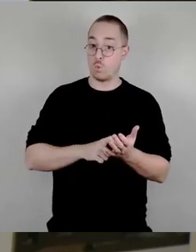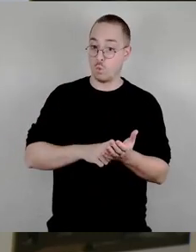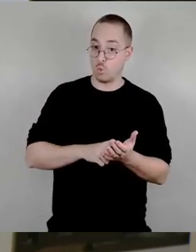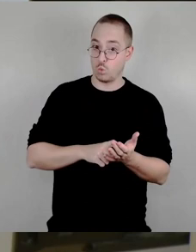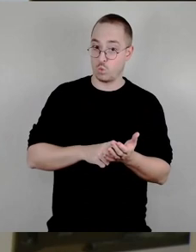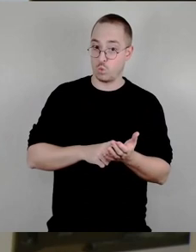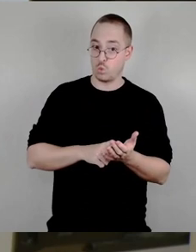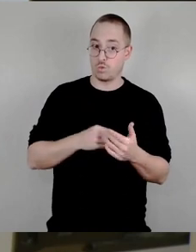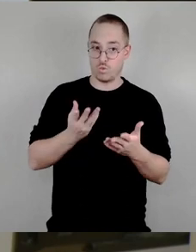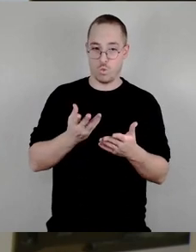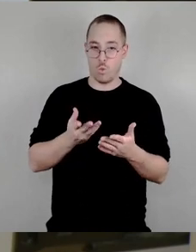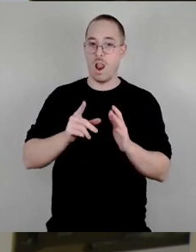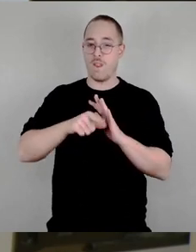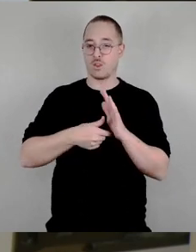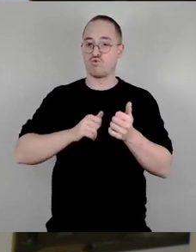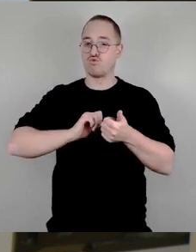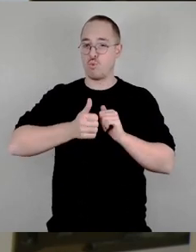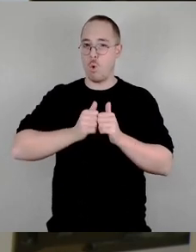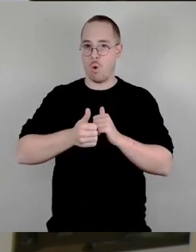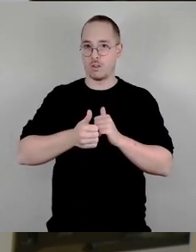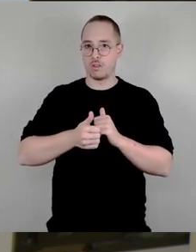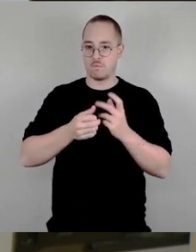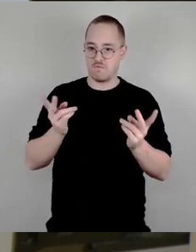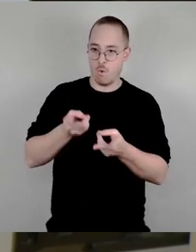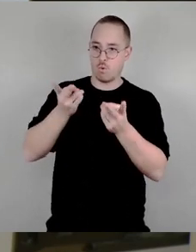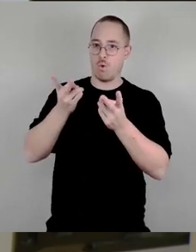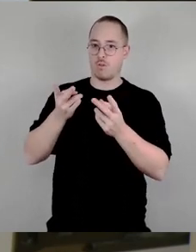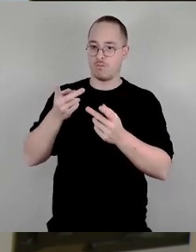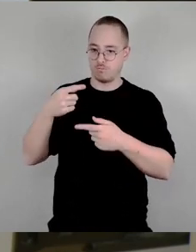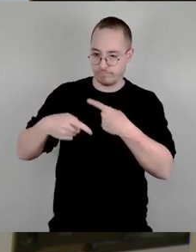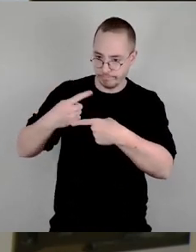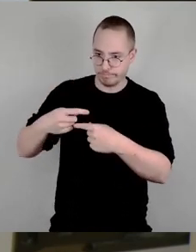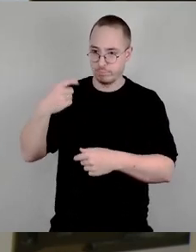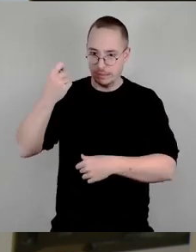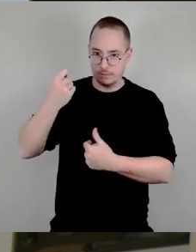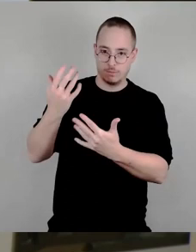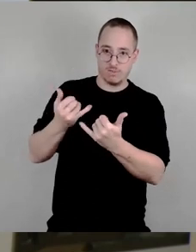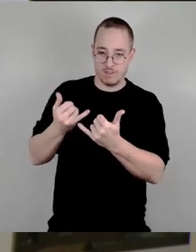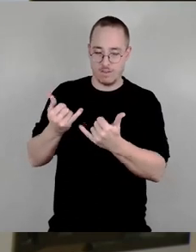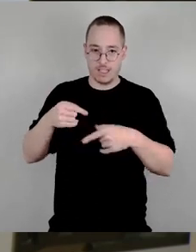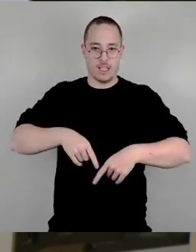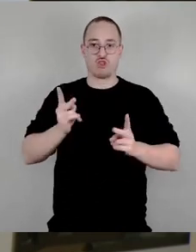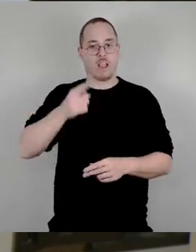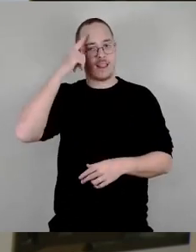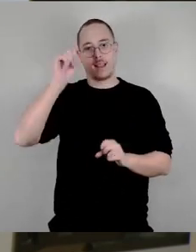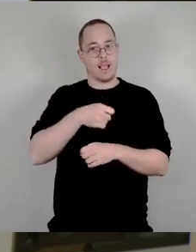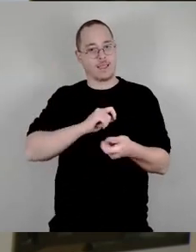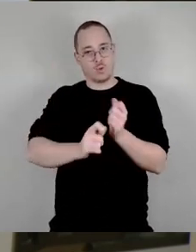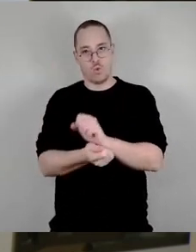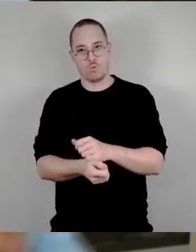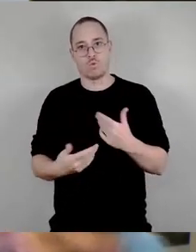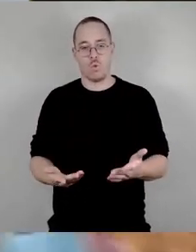wird Wir wahrscheinlich in diesem Stadtrat nicht klären können Aber diese Diskussion muss geführt werden Dankeschön